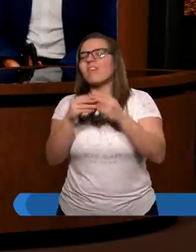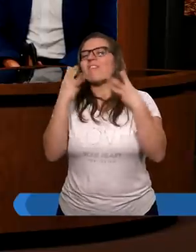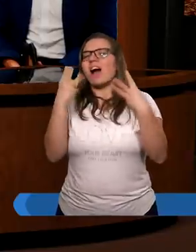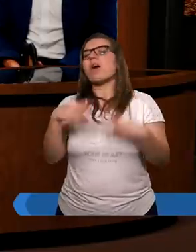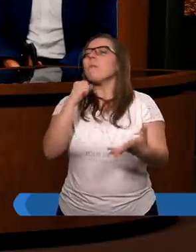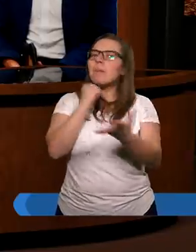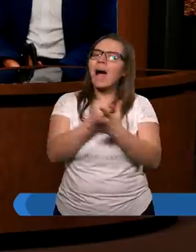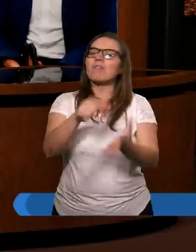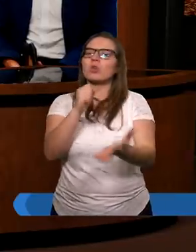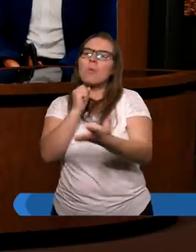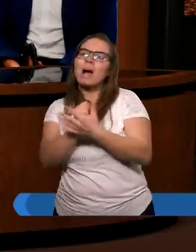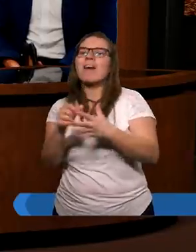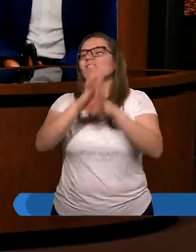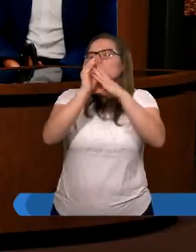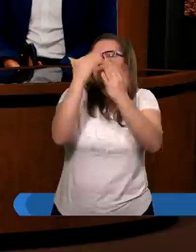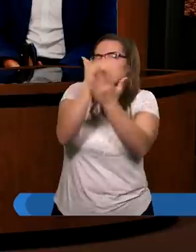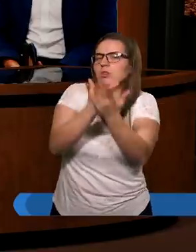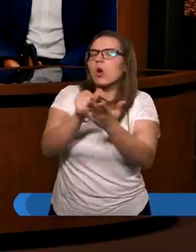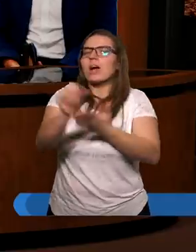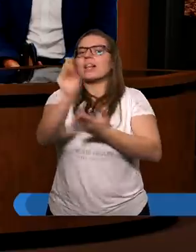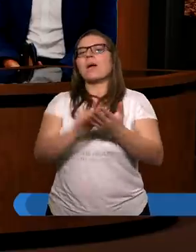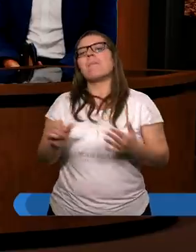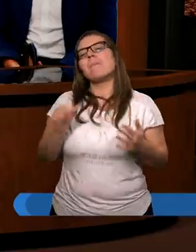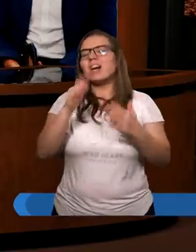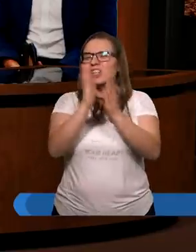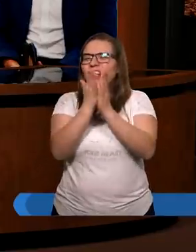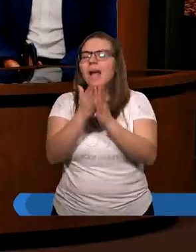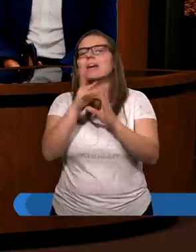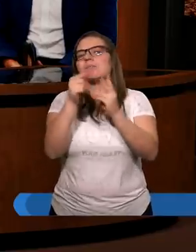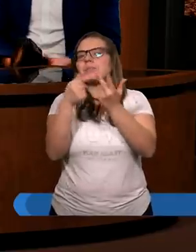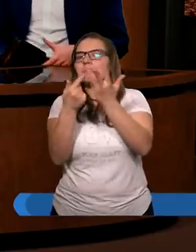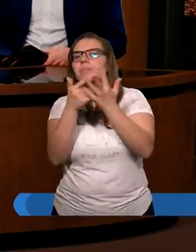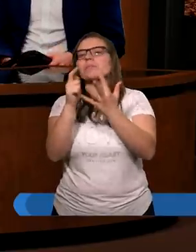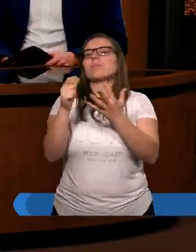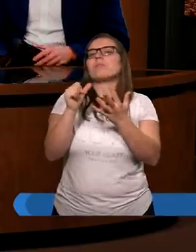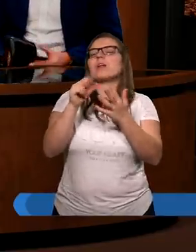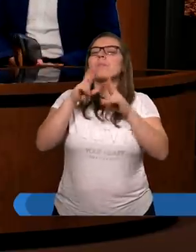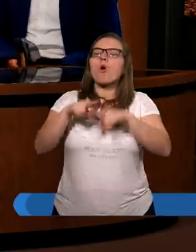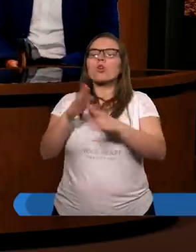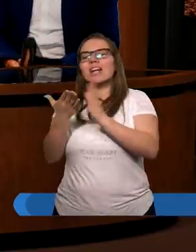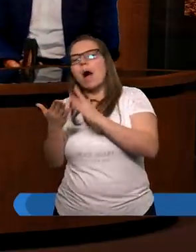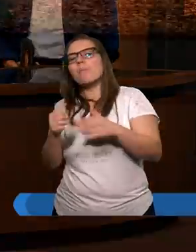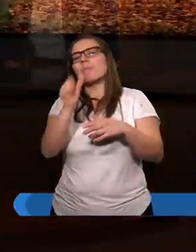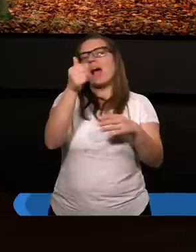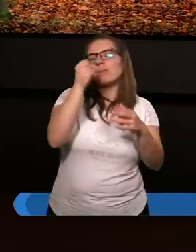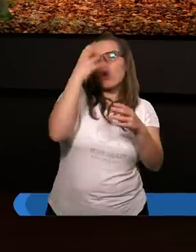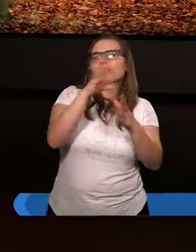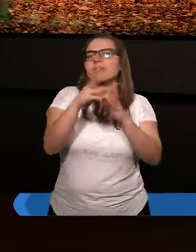to wszystko, co jest napisane w pięcioksięgu, a nawet to, co jest w pozostałych księgach.